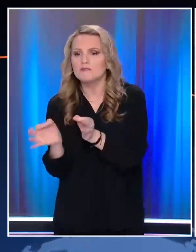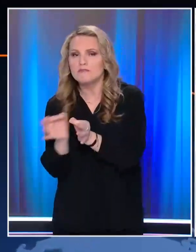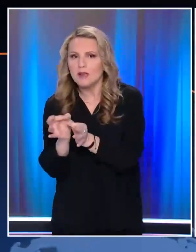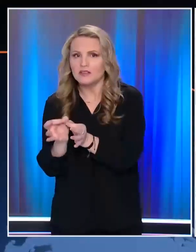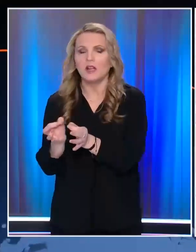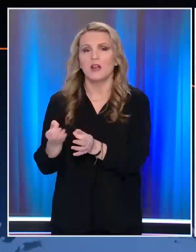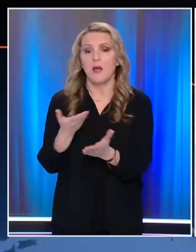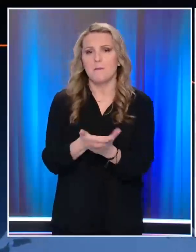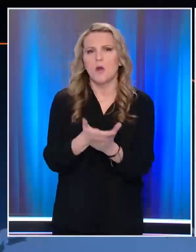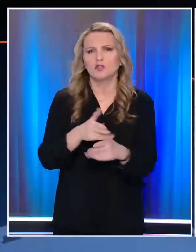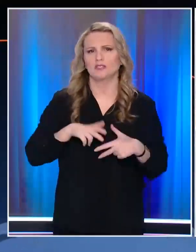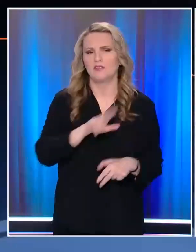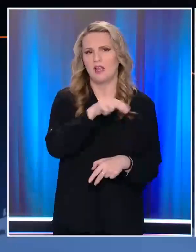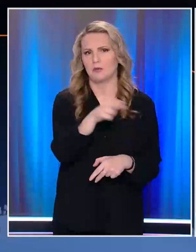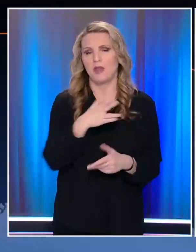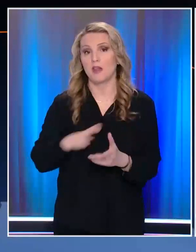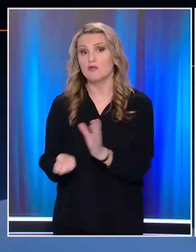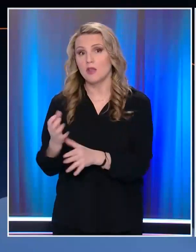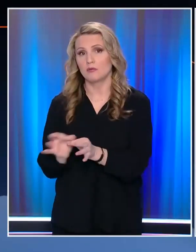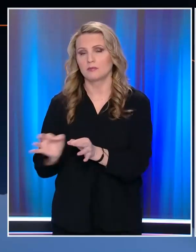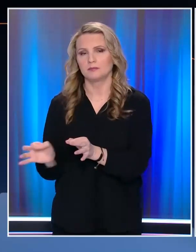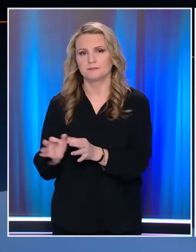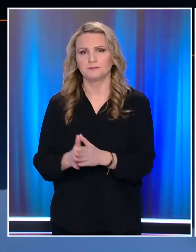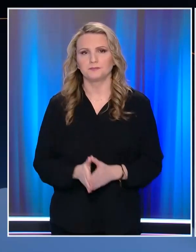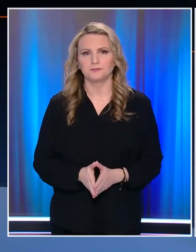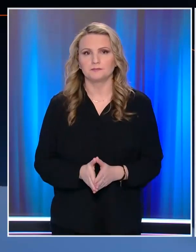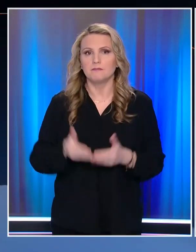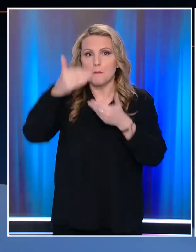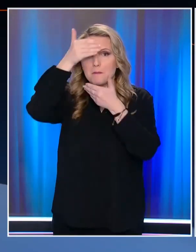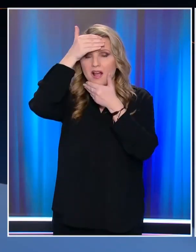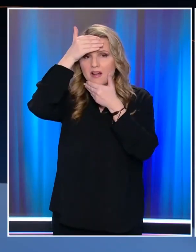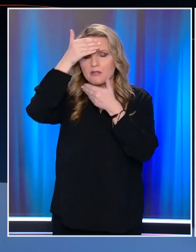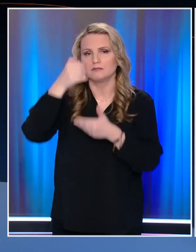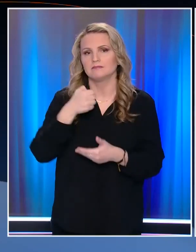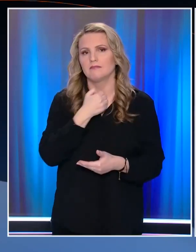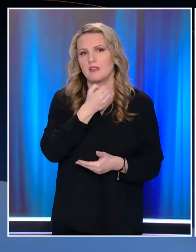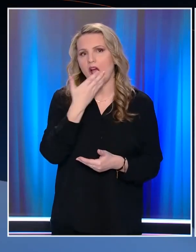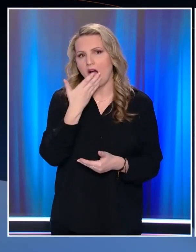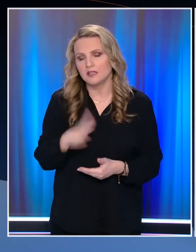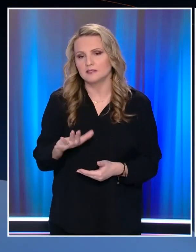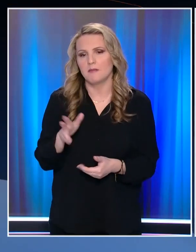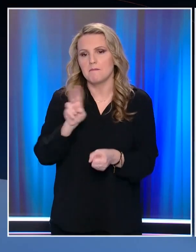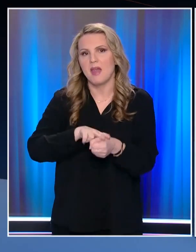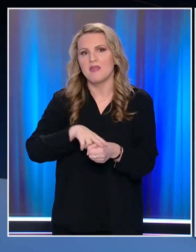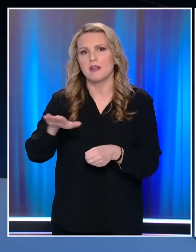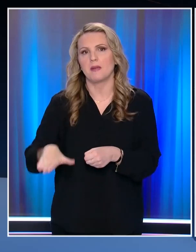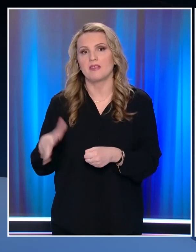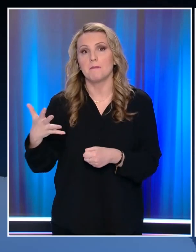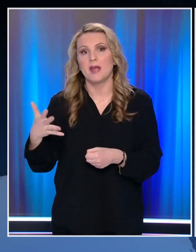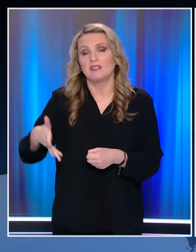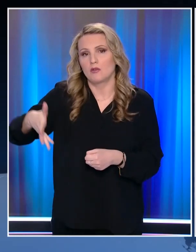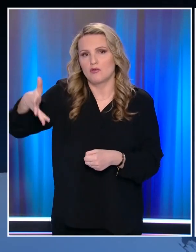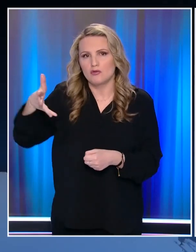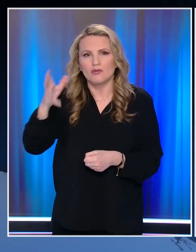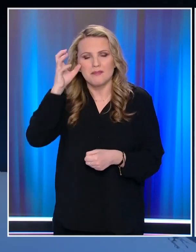απορρίψει τις προτάσεις της κυβέρνησης Στο Μαρόκο τραγικό τέλος Είχε η επιχείρηση για τον απεγκλωβισμό Του